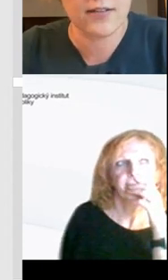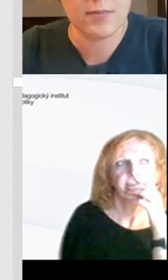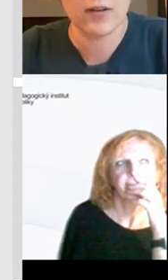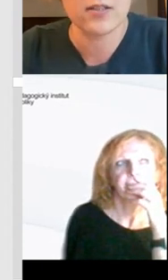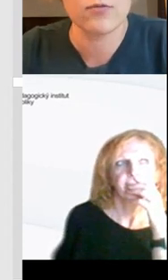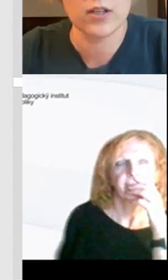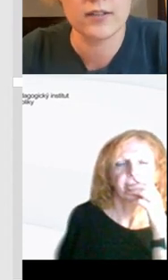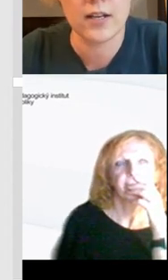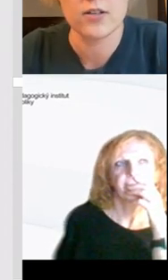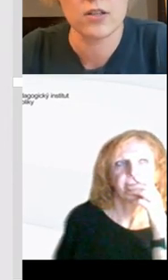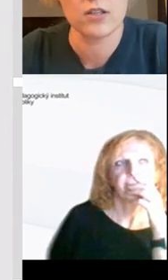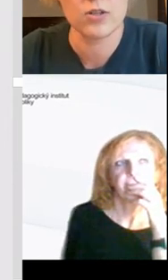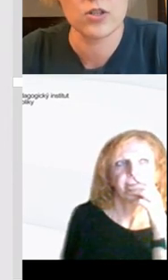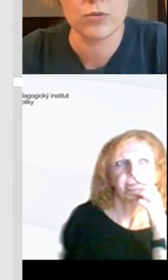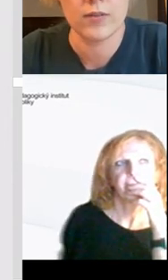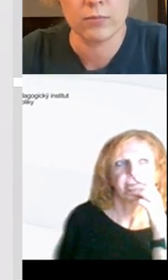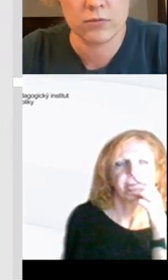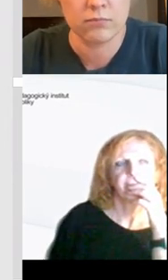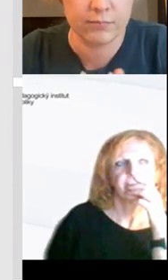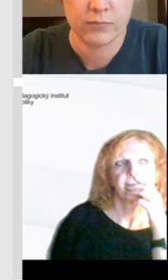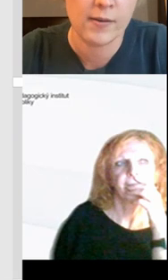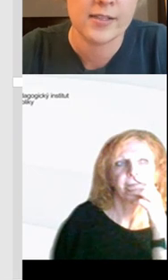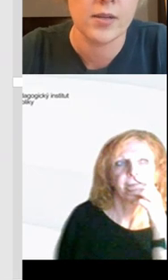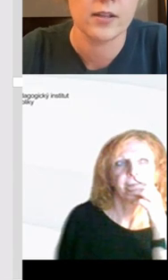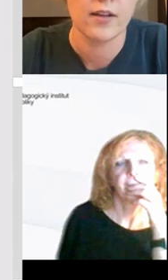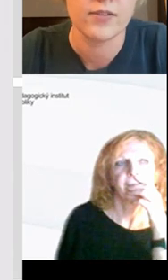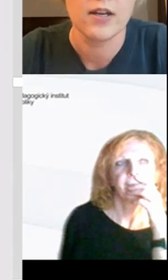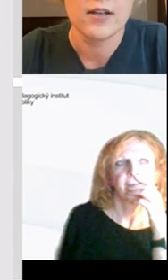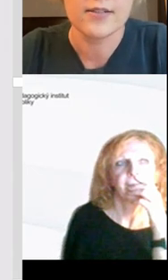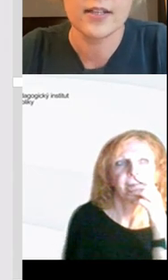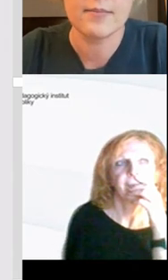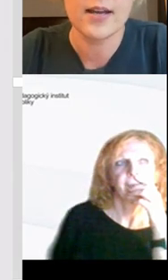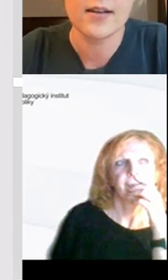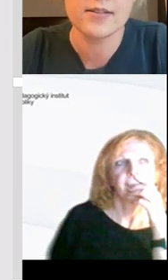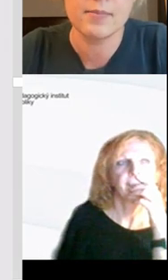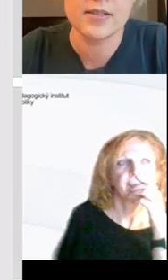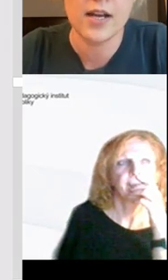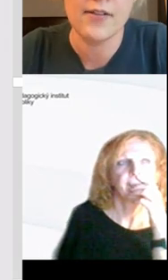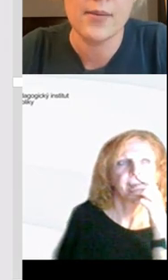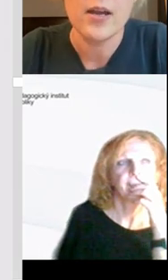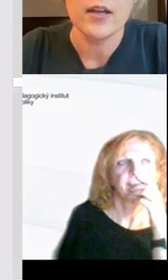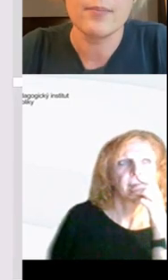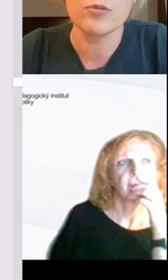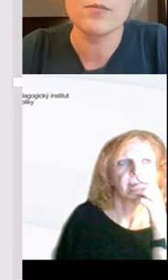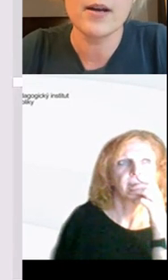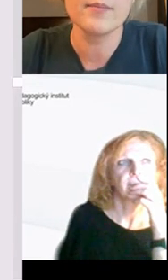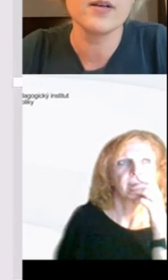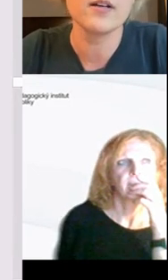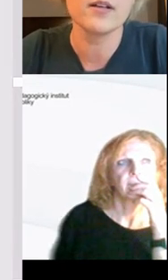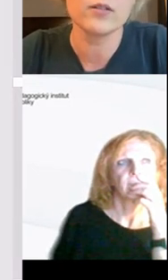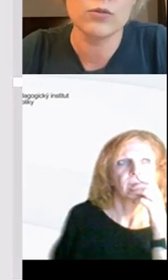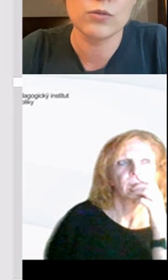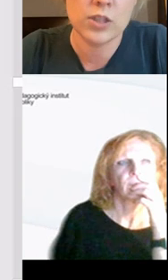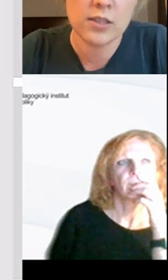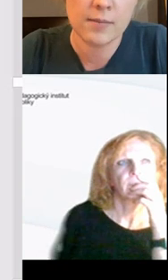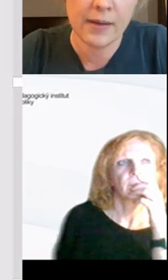zase nevymenovala jsem všechny, které naše děti běžně používají, jenom třeba za mě ty hlavní, se kterýma já se s dětmi setkávám, je potřeba